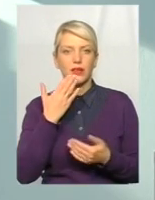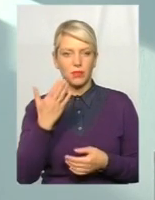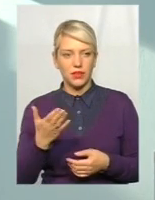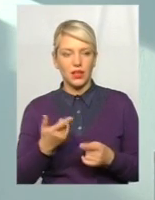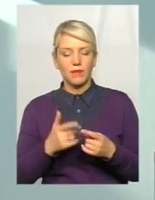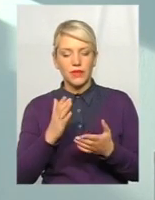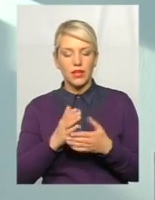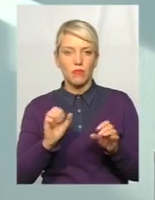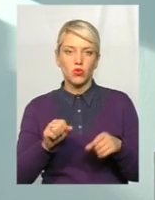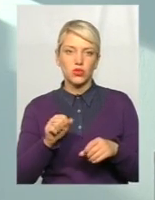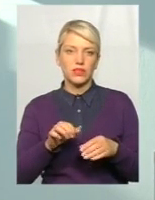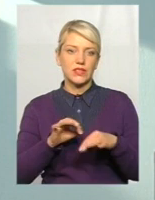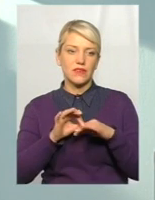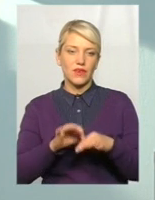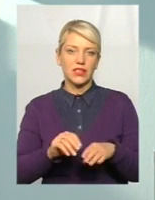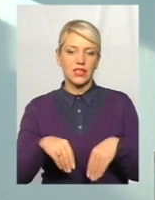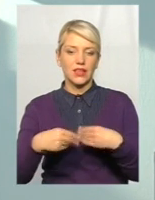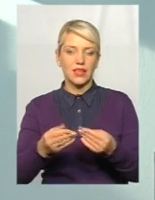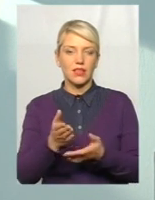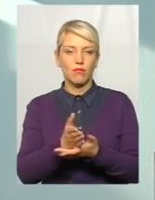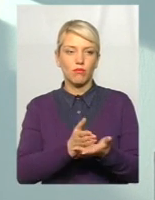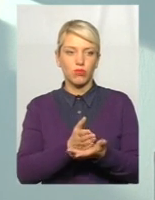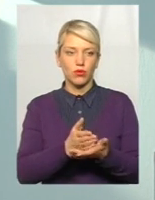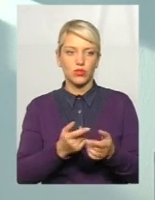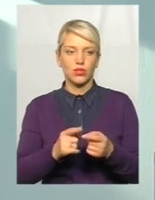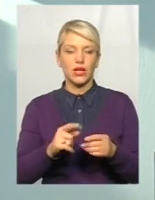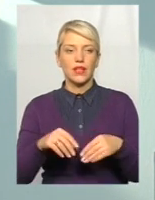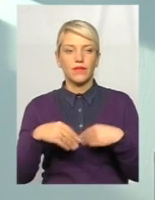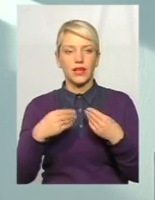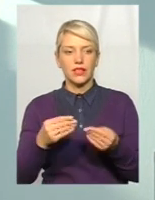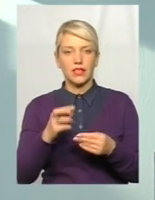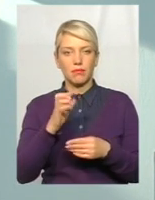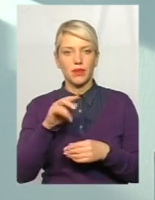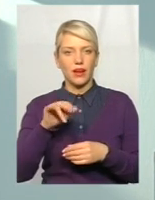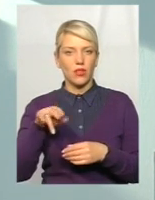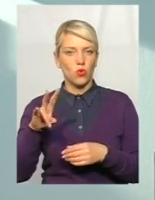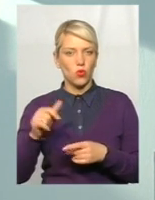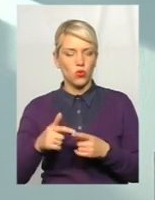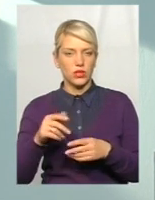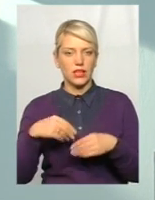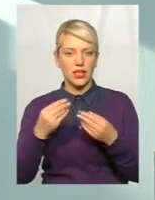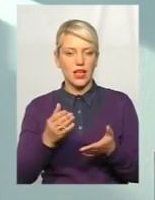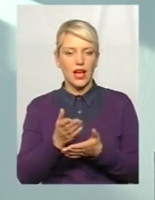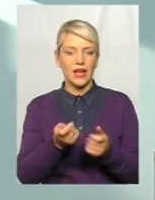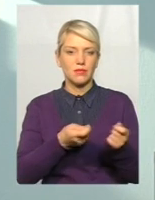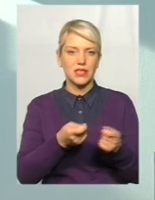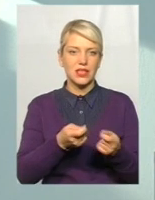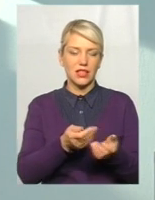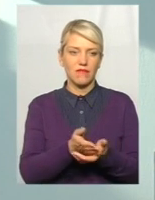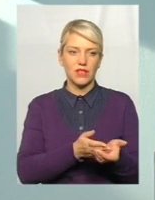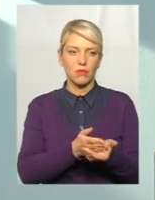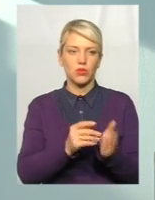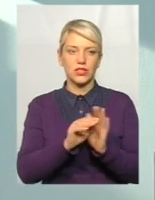ведення, наприклад, надання послуг, надання послуг білінгу, надання адміністративних послуг чи цю систему,